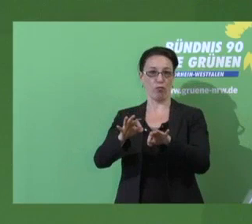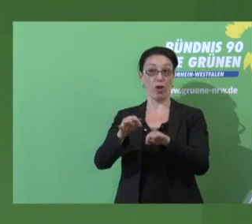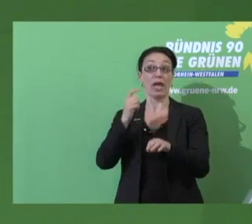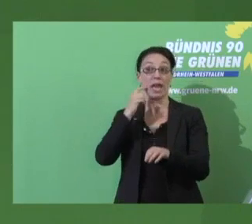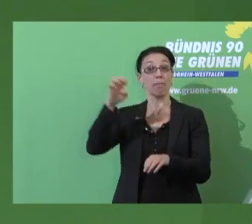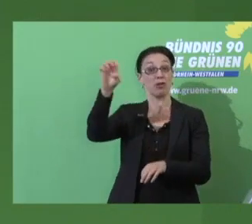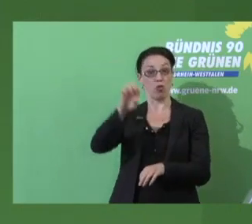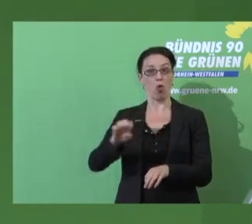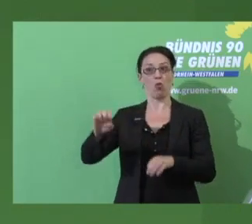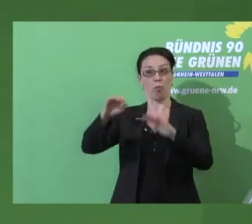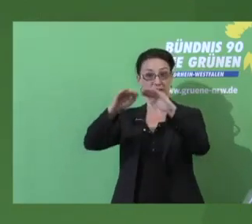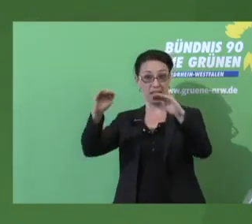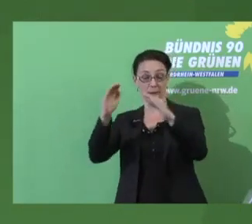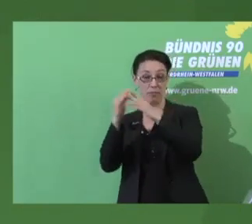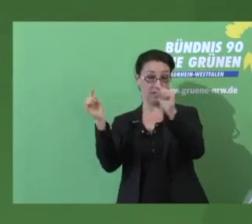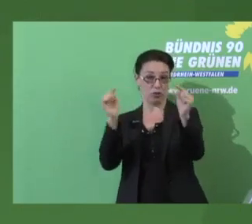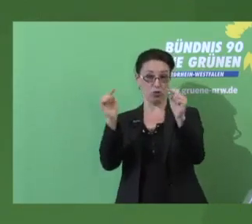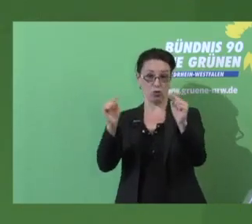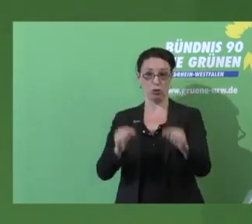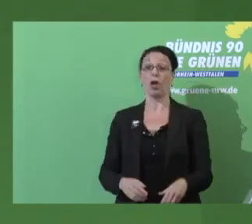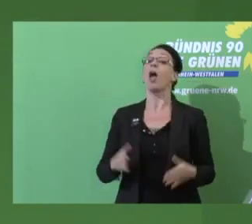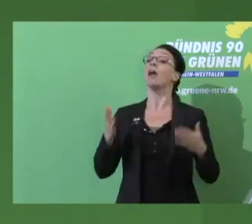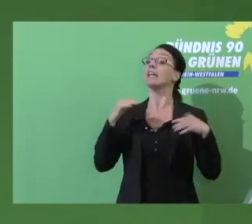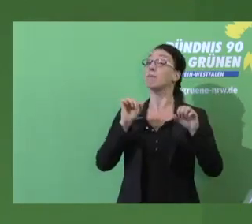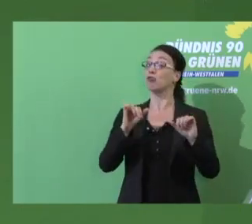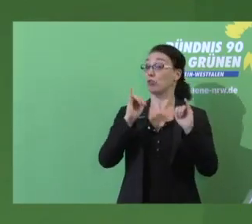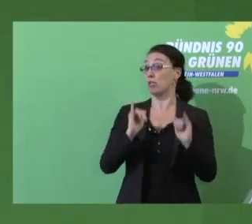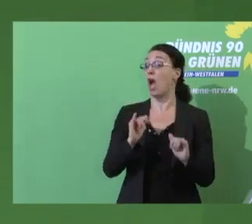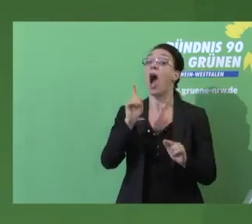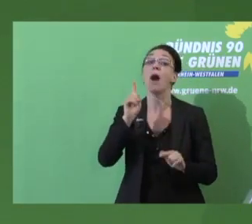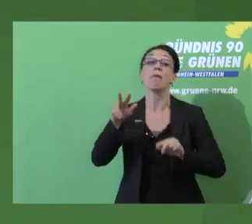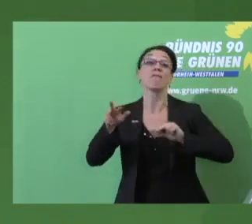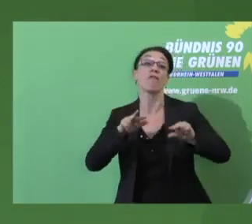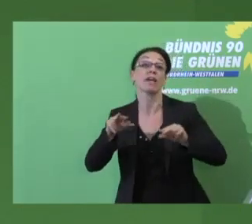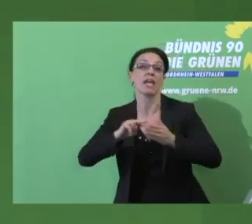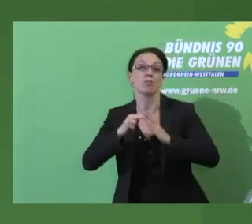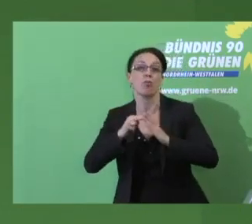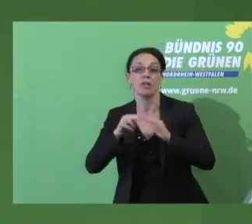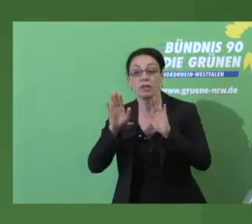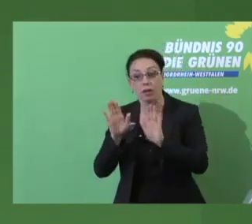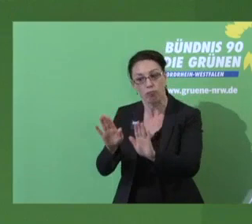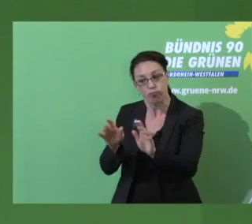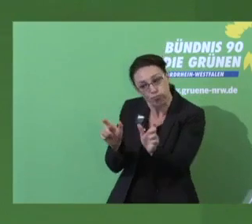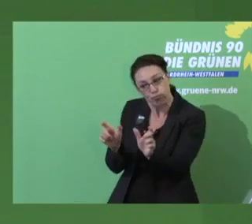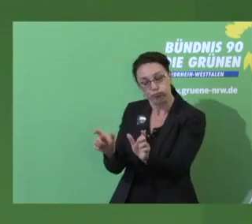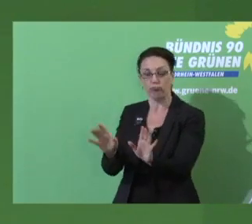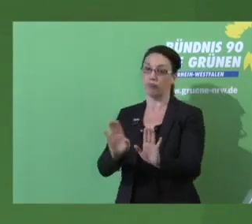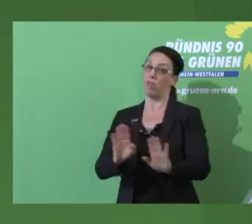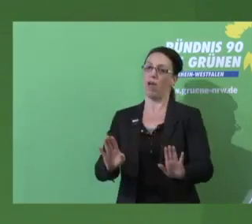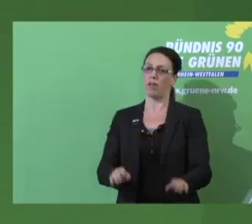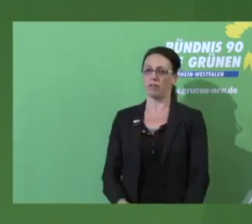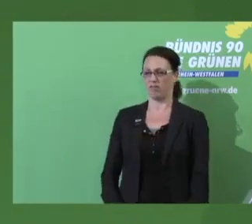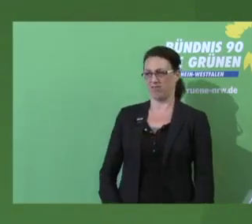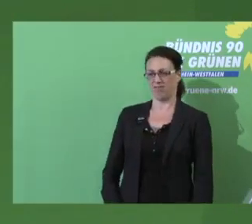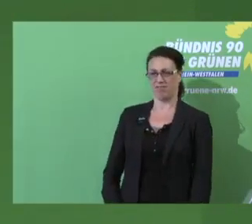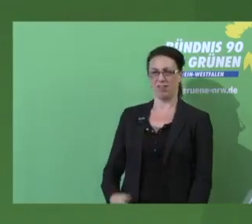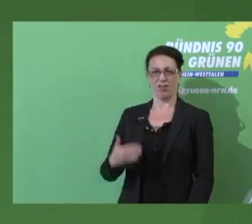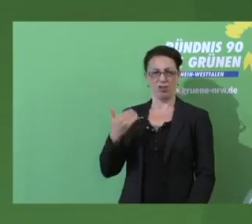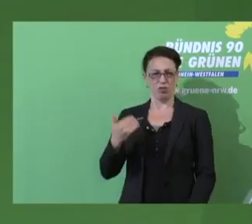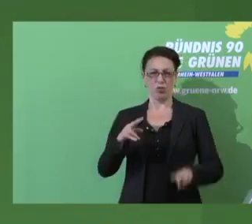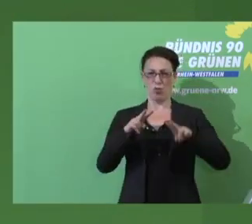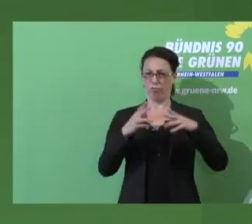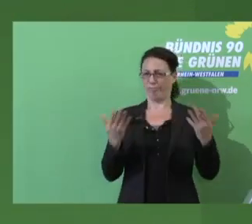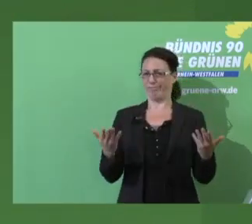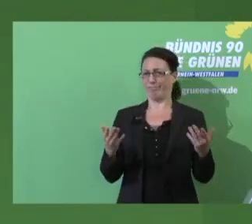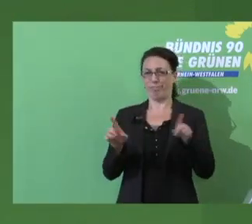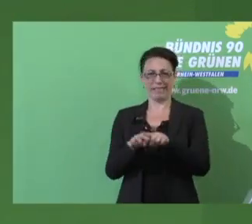diskutiert werden. Klimaschutz? Ja, aber bitte nicht nur Verkehrspolitik. Diese Verkehrspolitik, liebe Delegierte, ist das krasse Gegenteil in der nachhaltigen Mobilität.